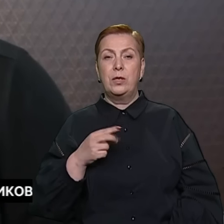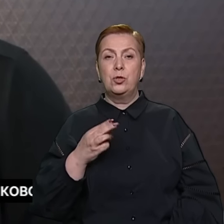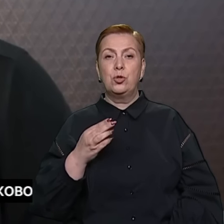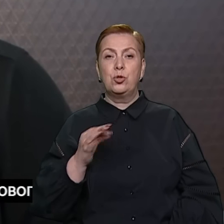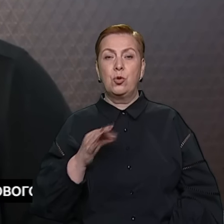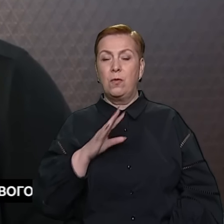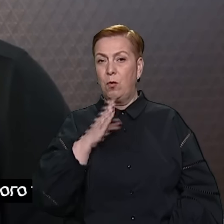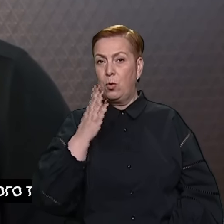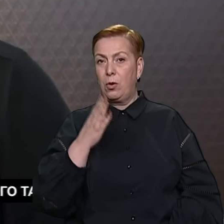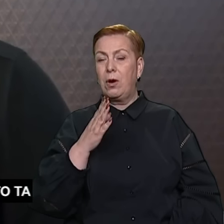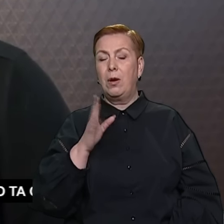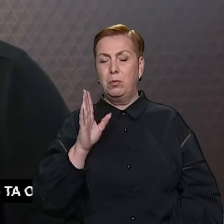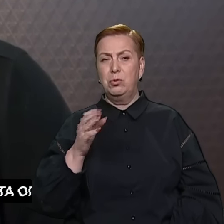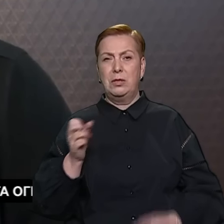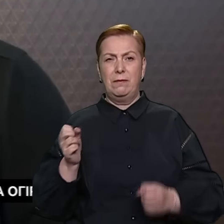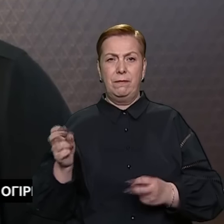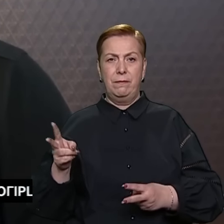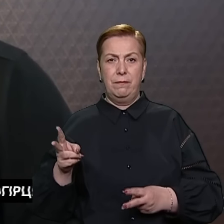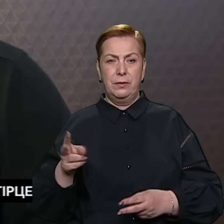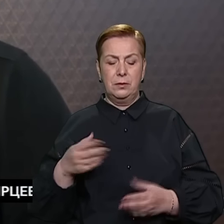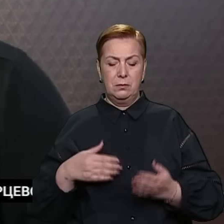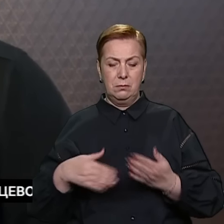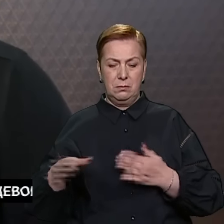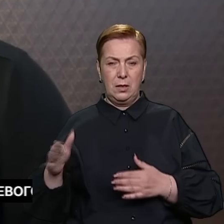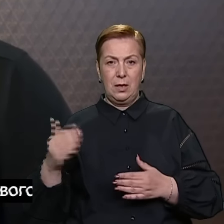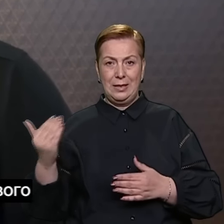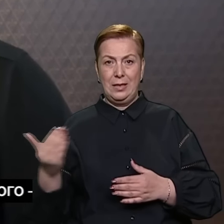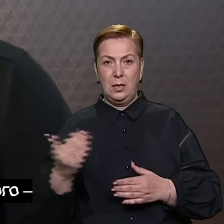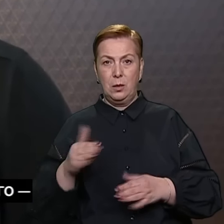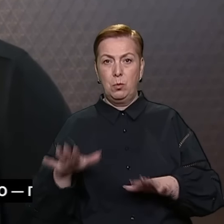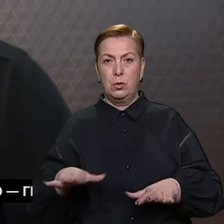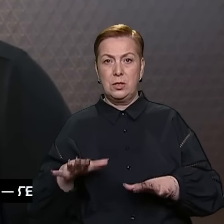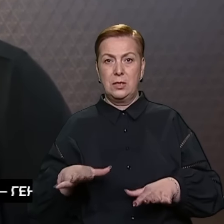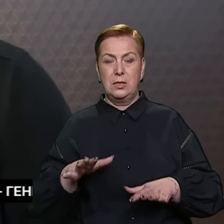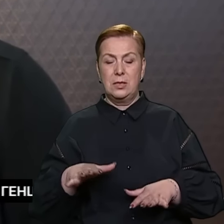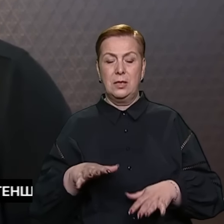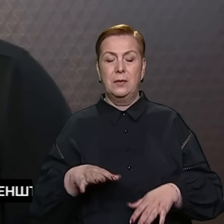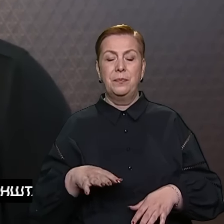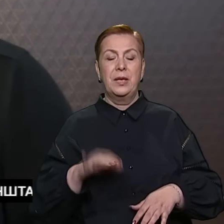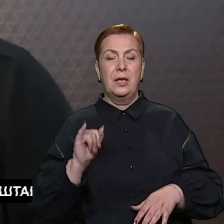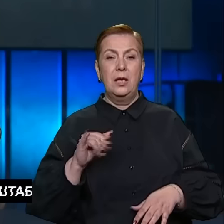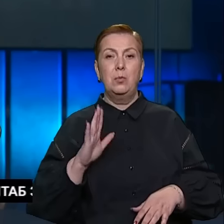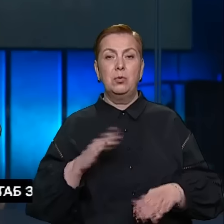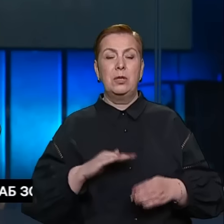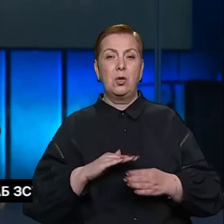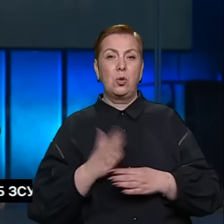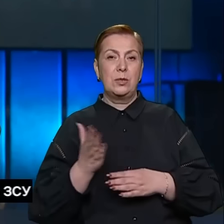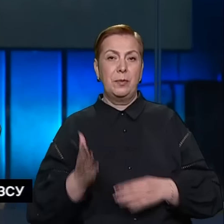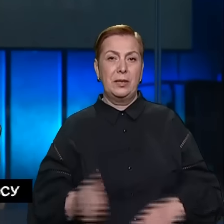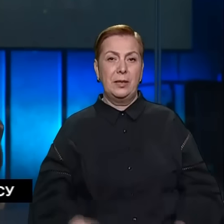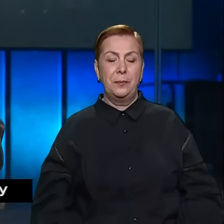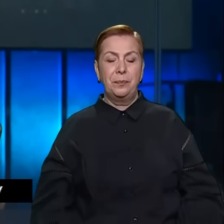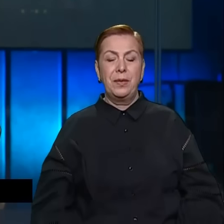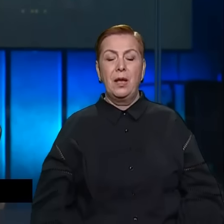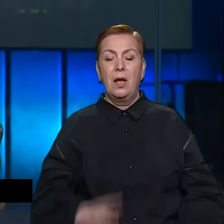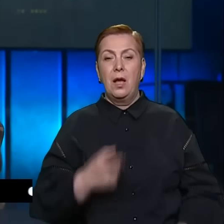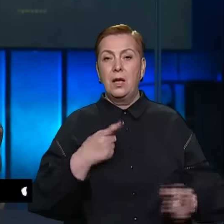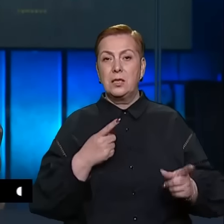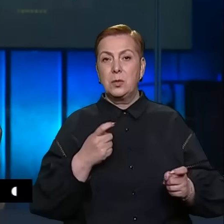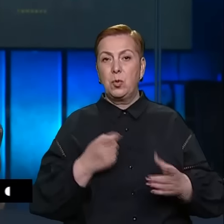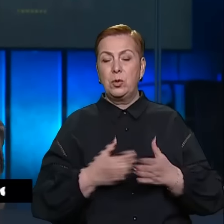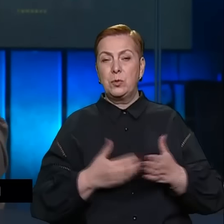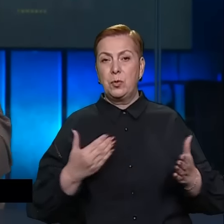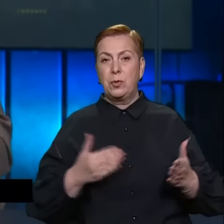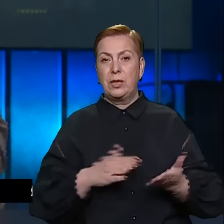що ворога буде відкинуто на їхній позиції на минулій і буде його розбити. Зброя з попереднього